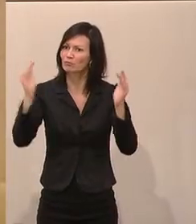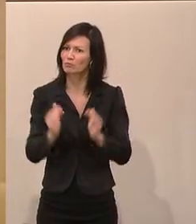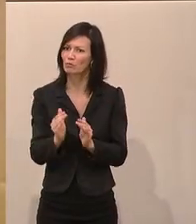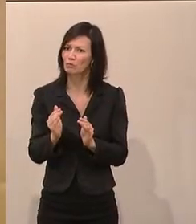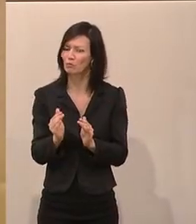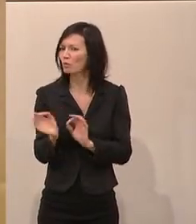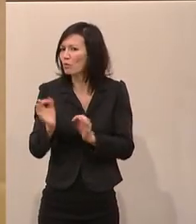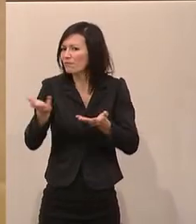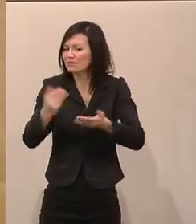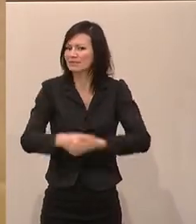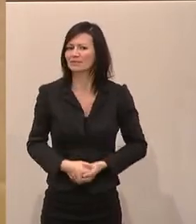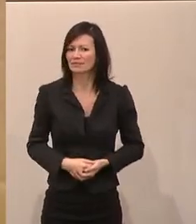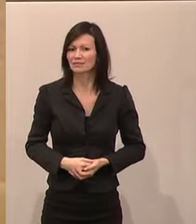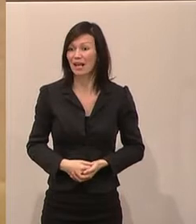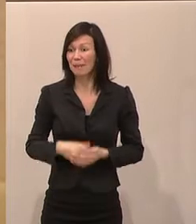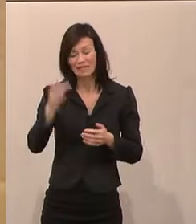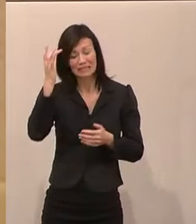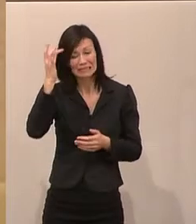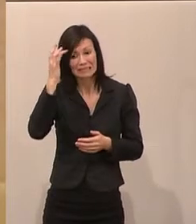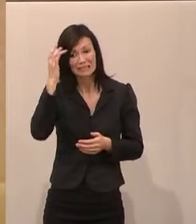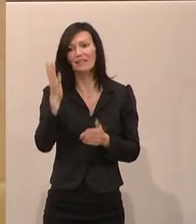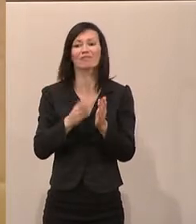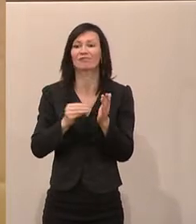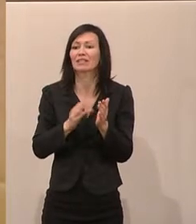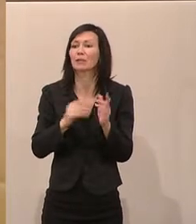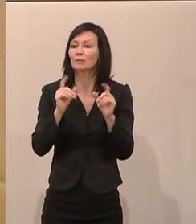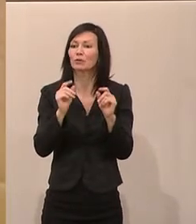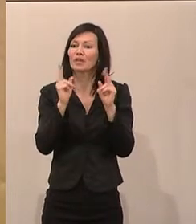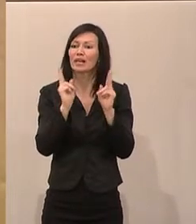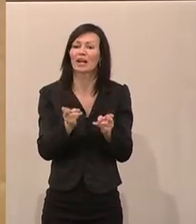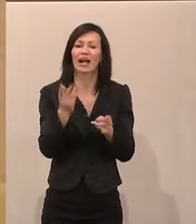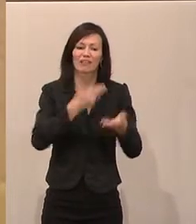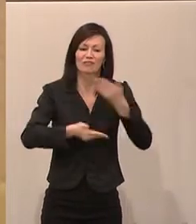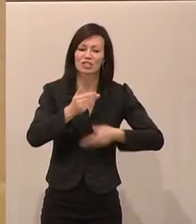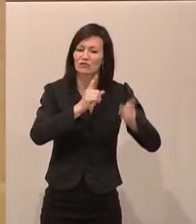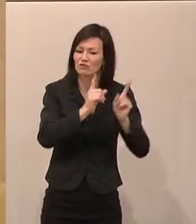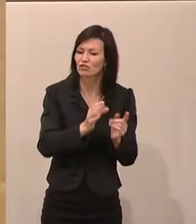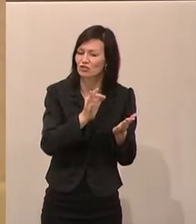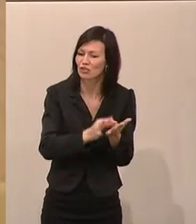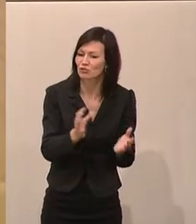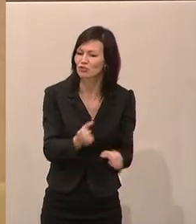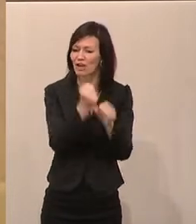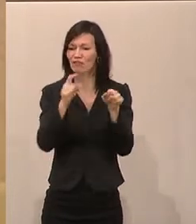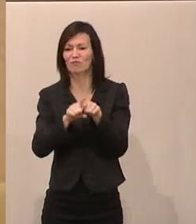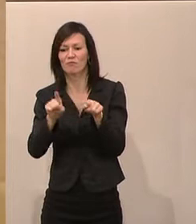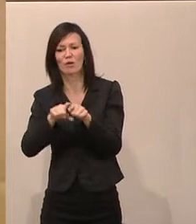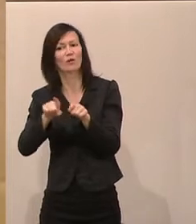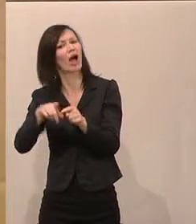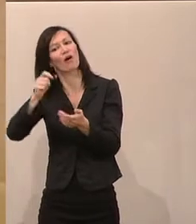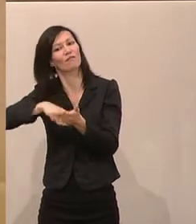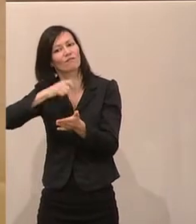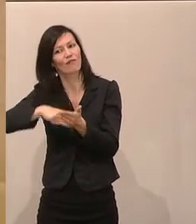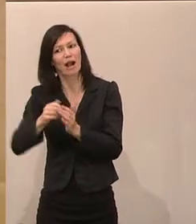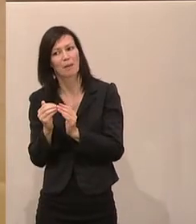stärkt den Wirtschaftsstandort und kostet daher keine Wählerstimmen. Wir können die größte Bedrohung für die Menschheit, den